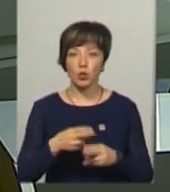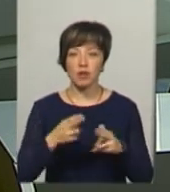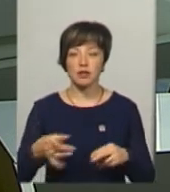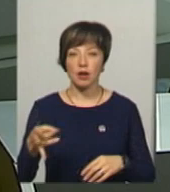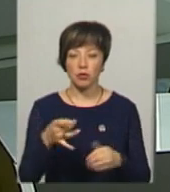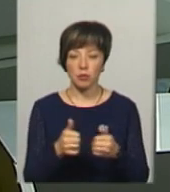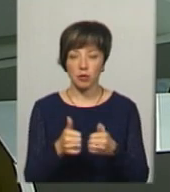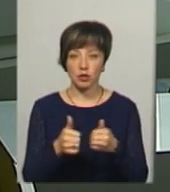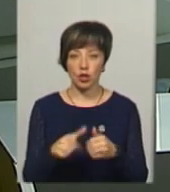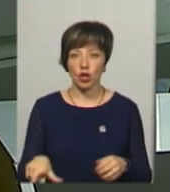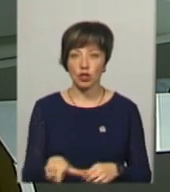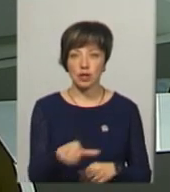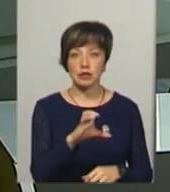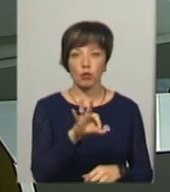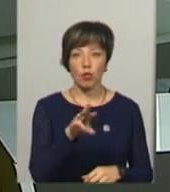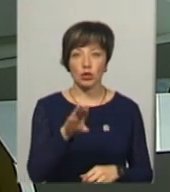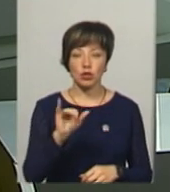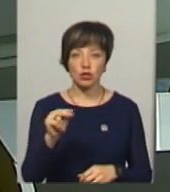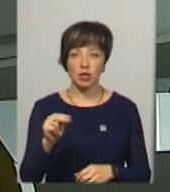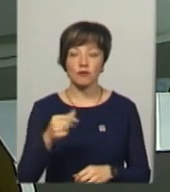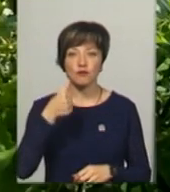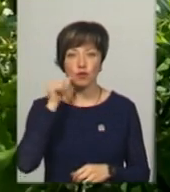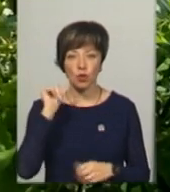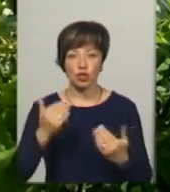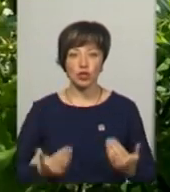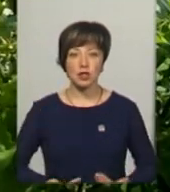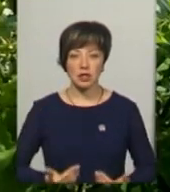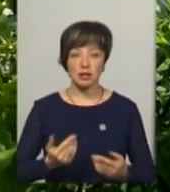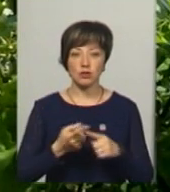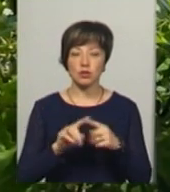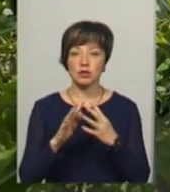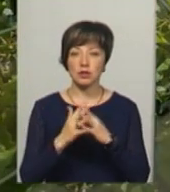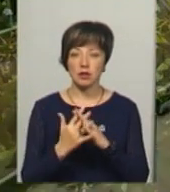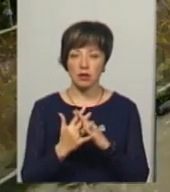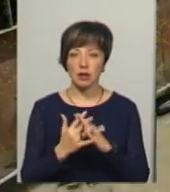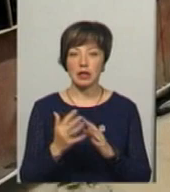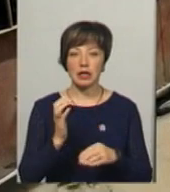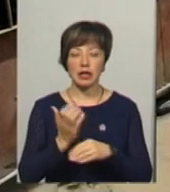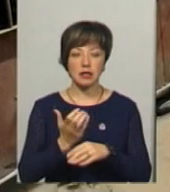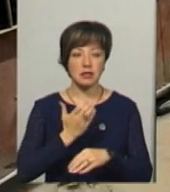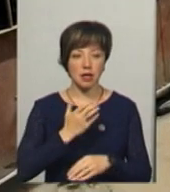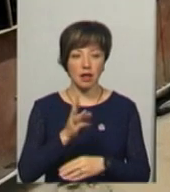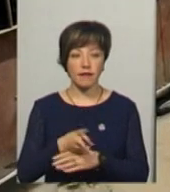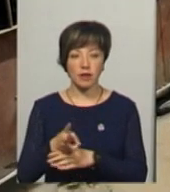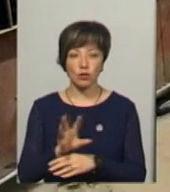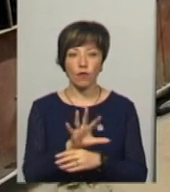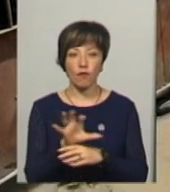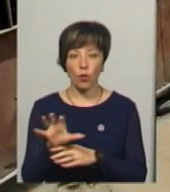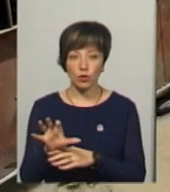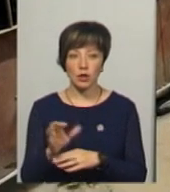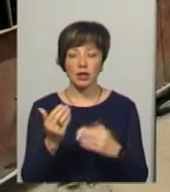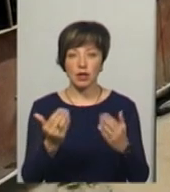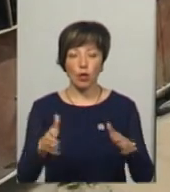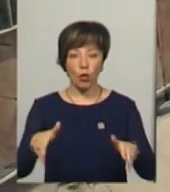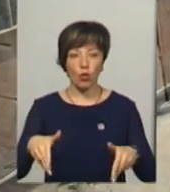яке мешкає поблизу річки Смотрич. Нагадаю, вчора жителька Михівки Лариса Горецька надіслала нам відео та фото, на яких